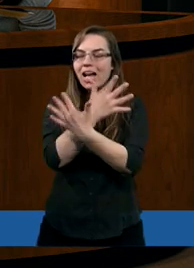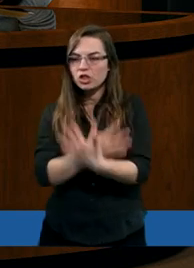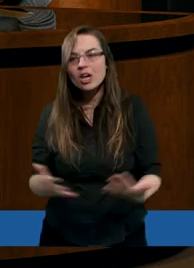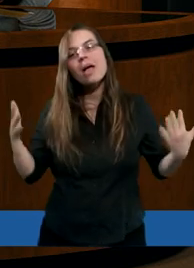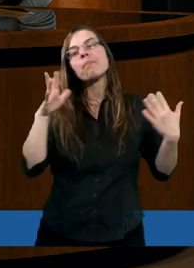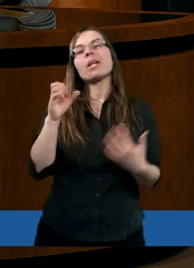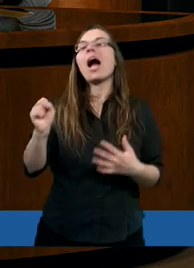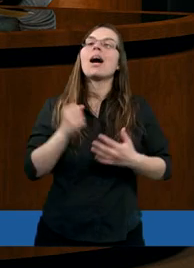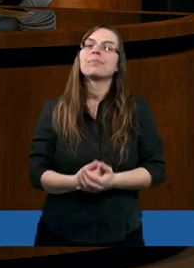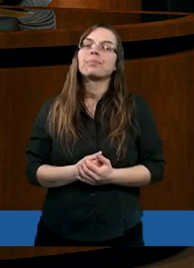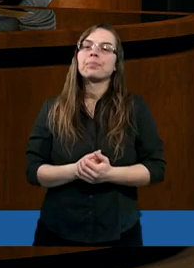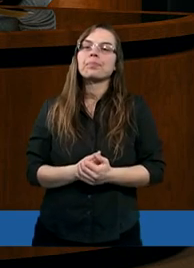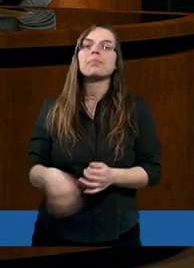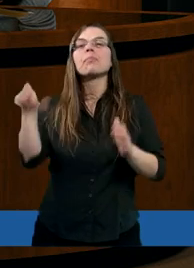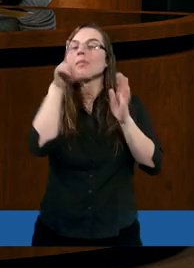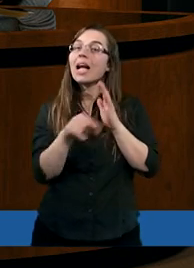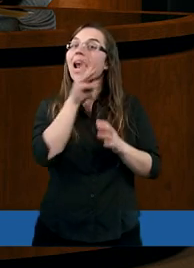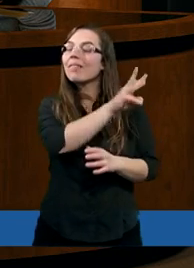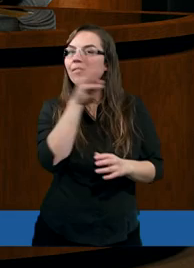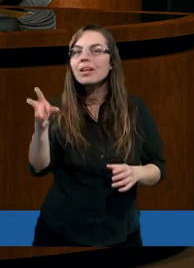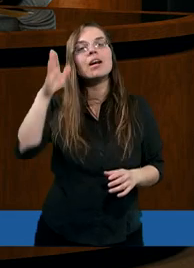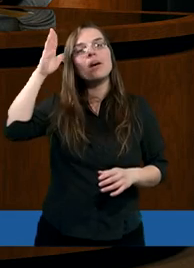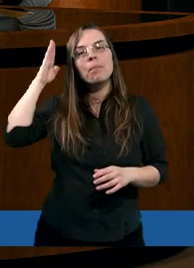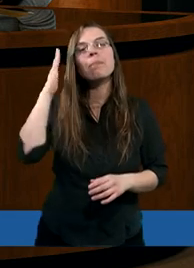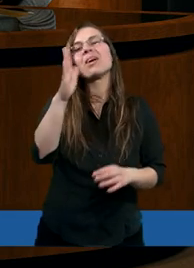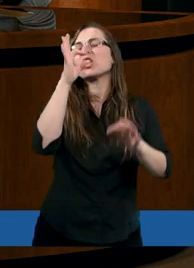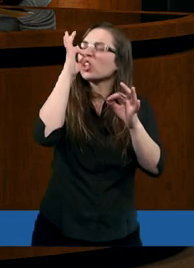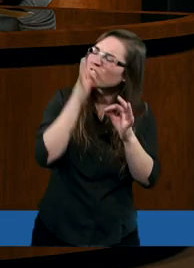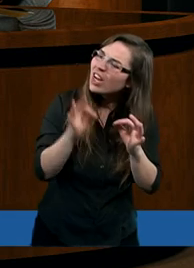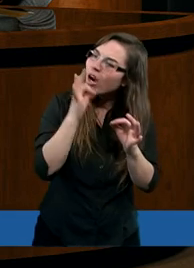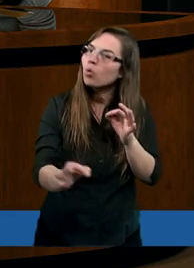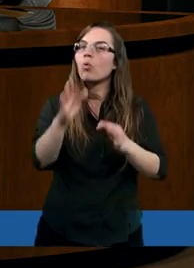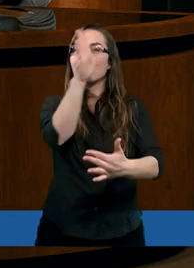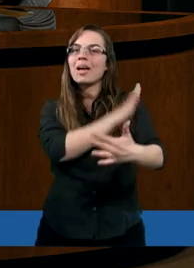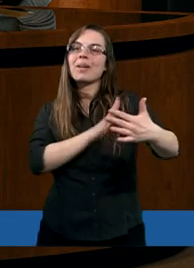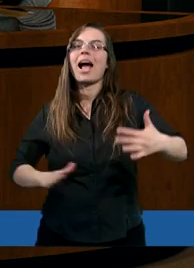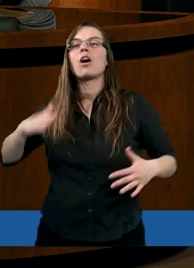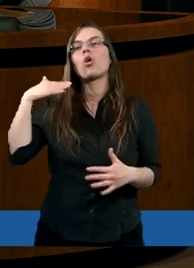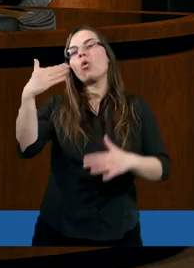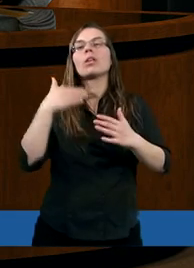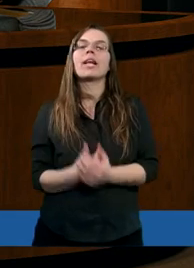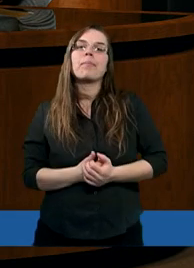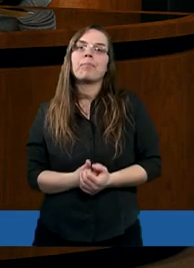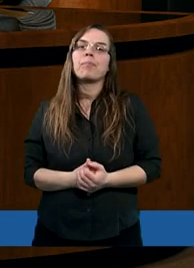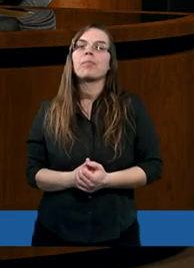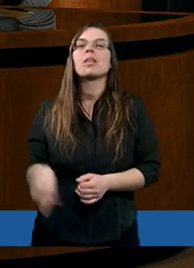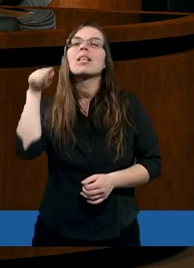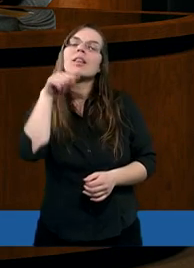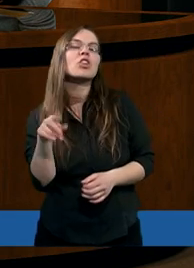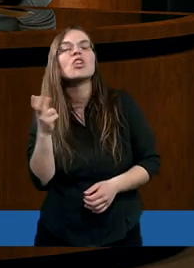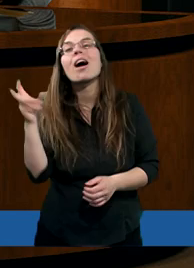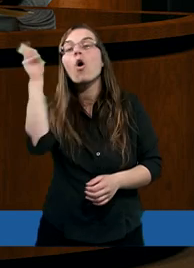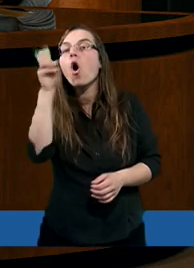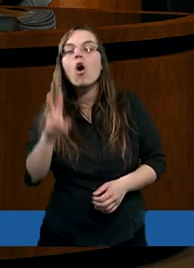ziemia, ale wy będziecie szczególnym narodem. Z